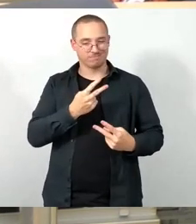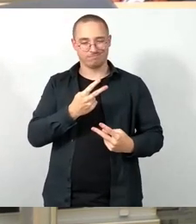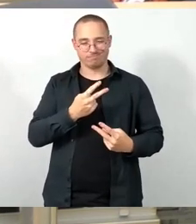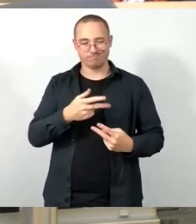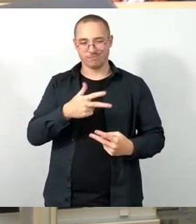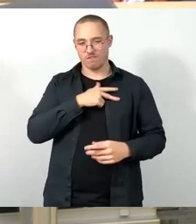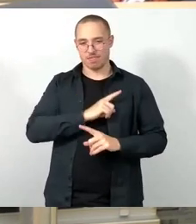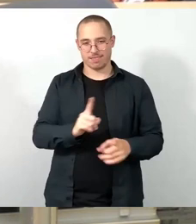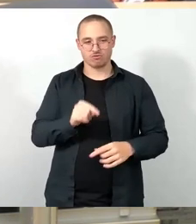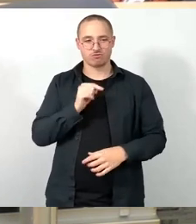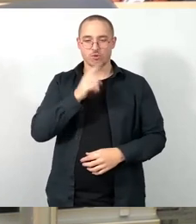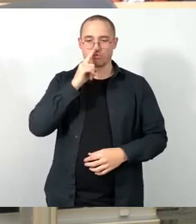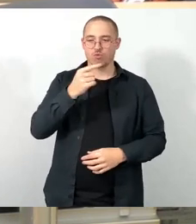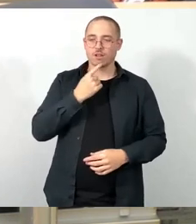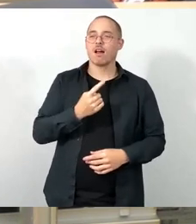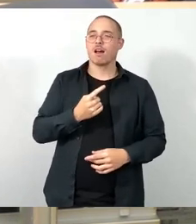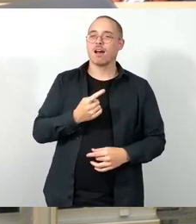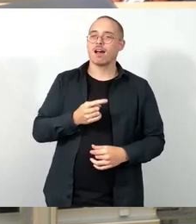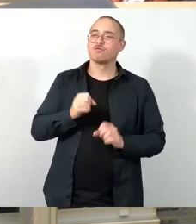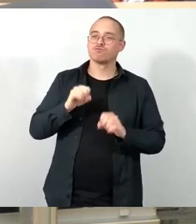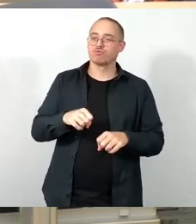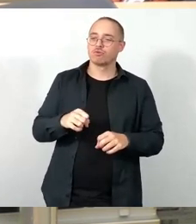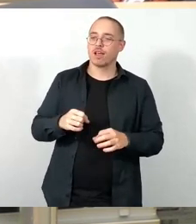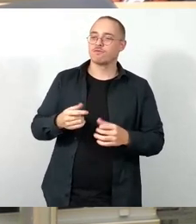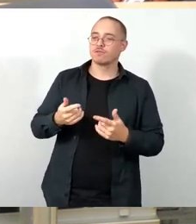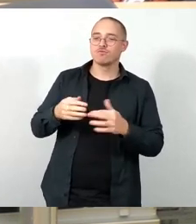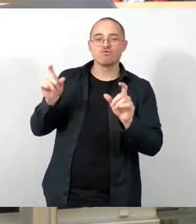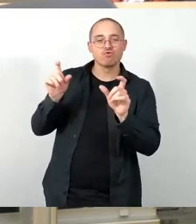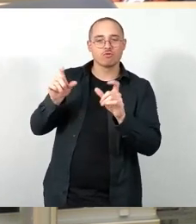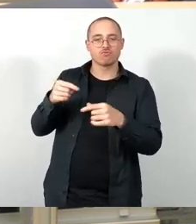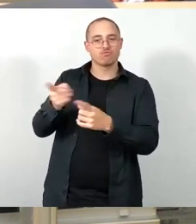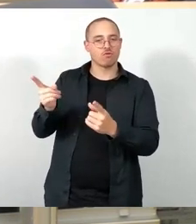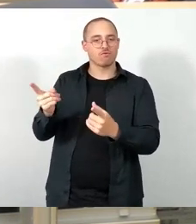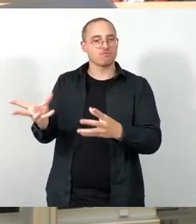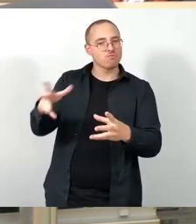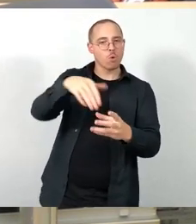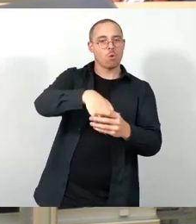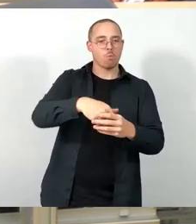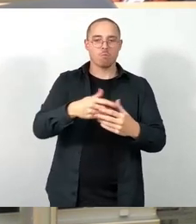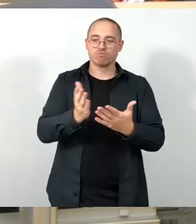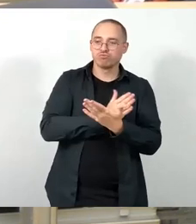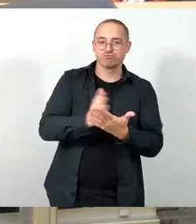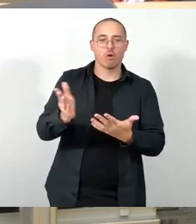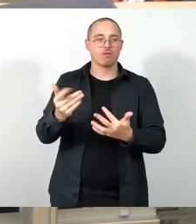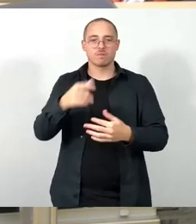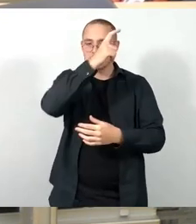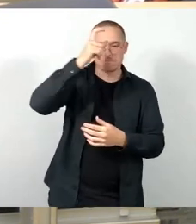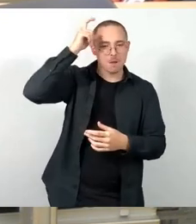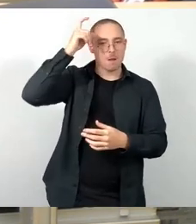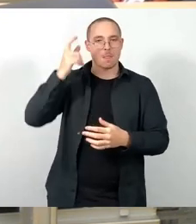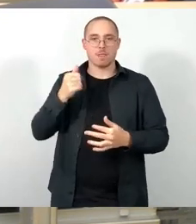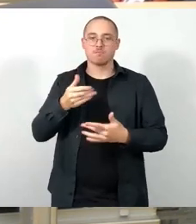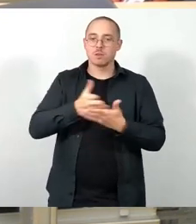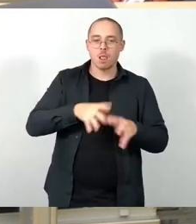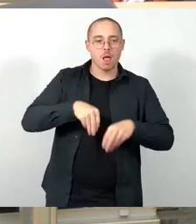zivilgesellschaftliches Engagement, die ein oder andere Expertise und jede Bestrebung von Teilnahme und Veränderung,